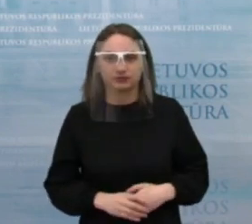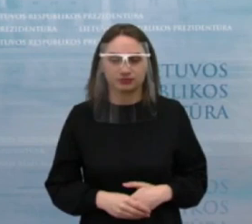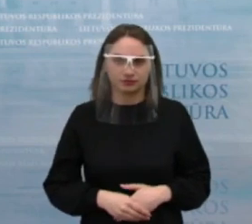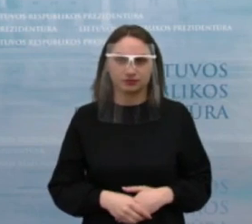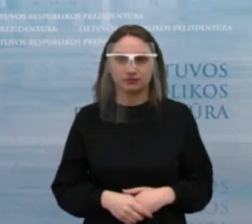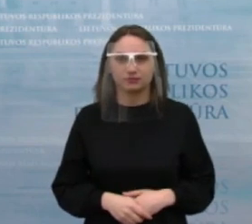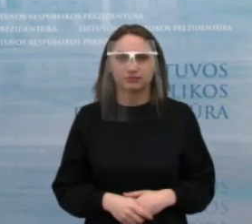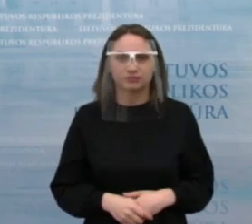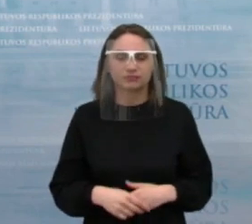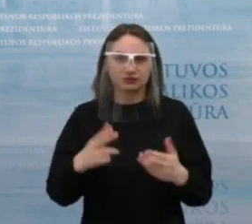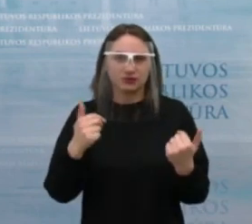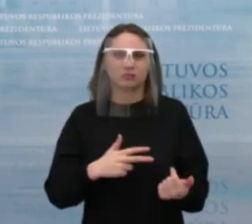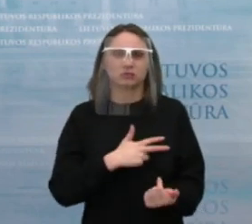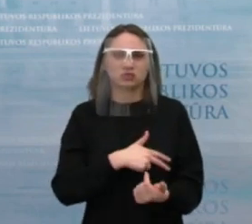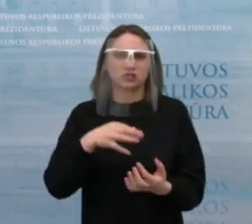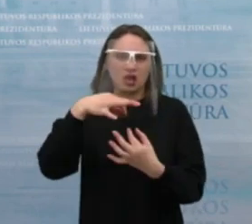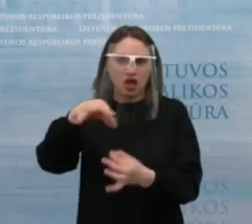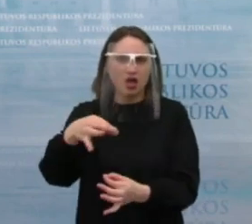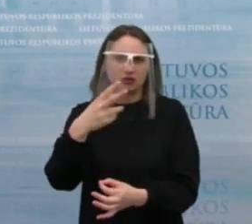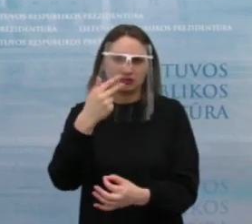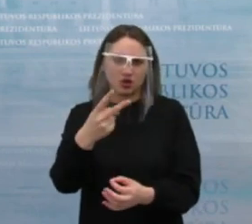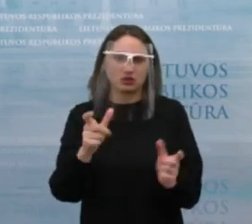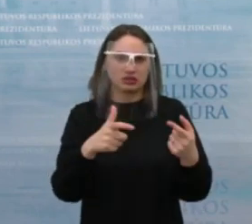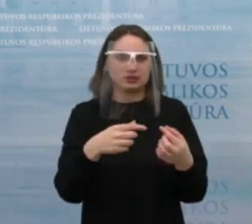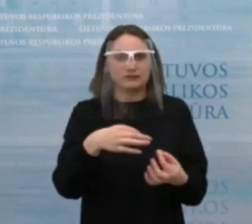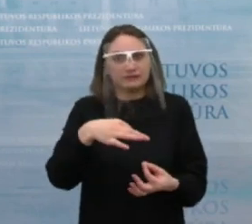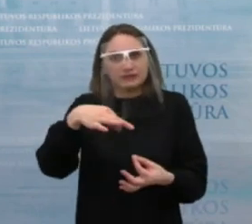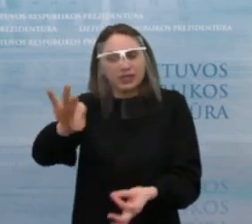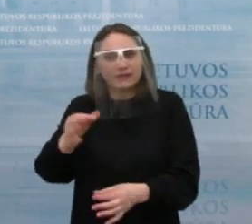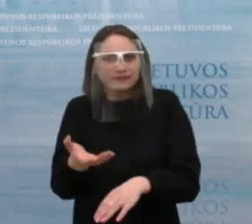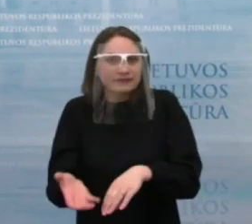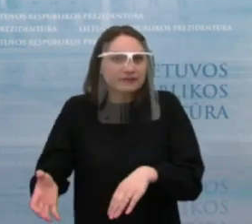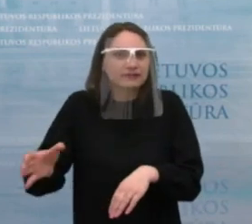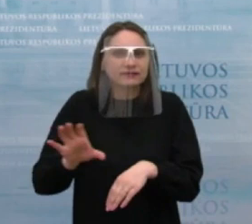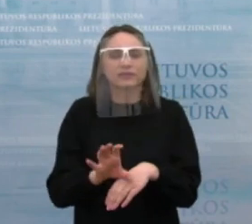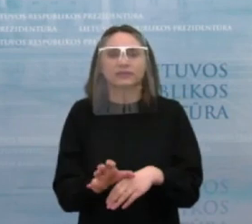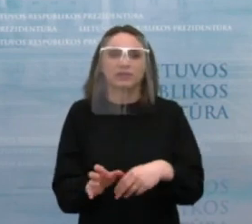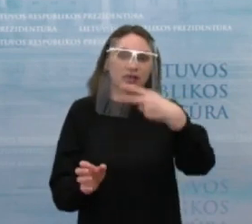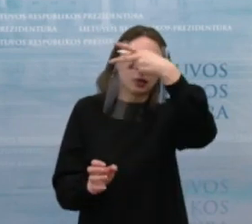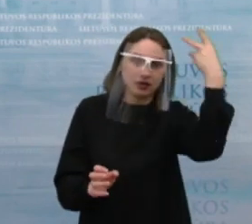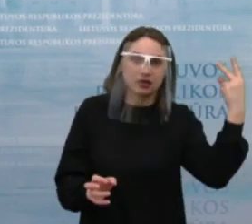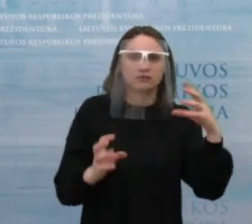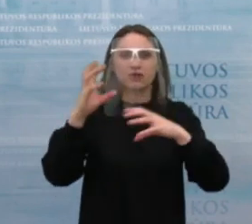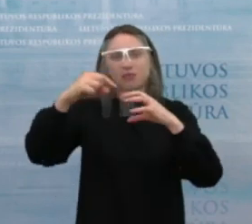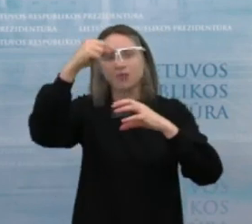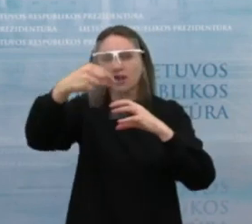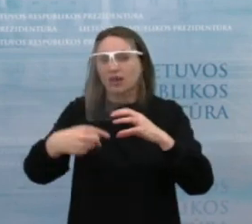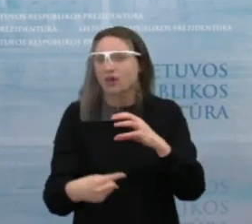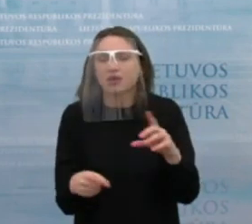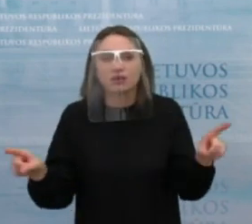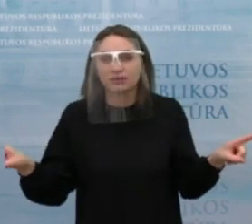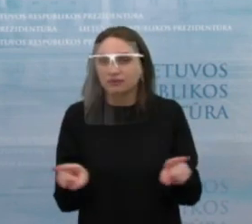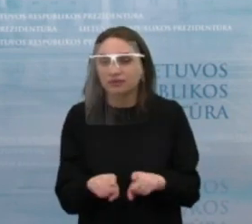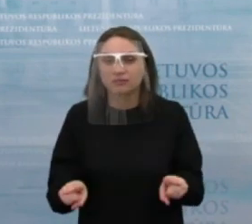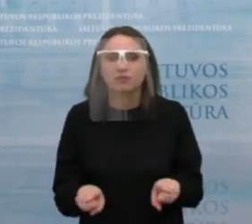Na be abejo, kad socialinį atskirtį paveikė ir ne tik tai Lietuvoje, bet ir visame pasaulyje turime adaptuotis prie pasikeitusių